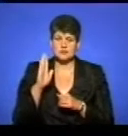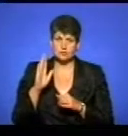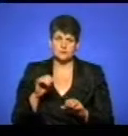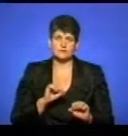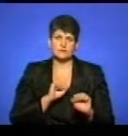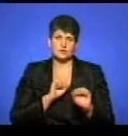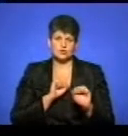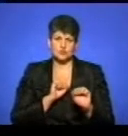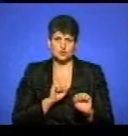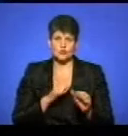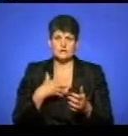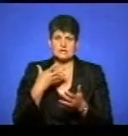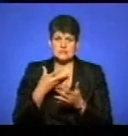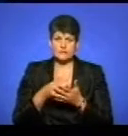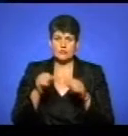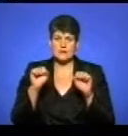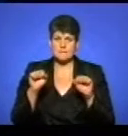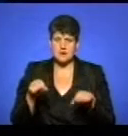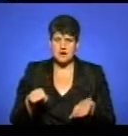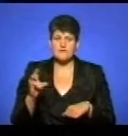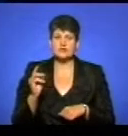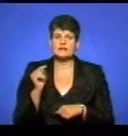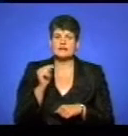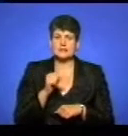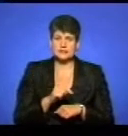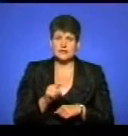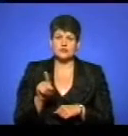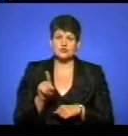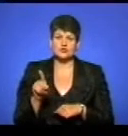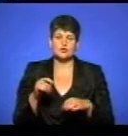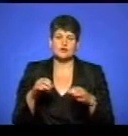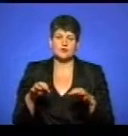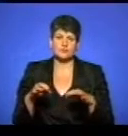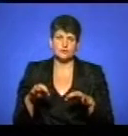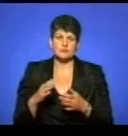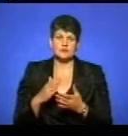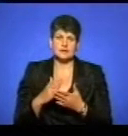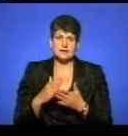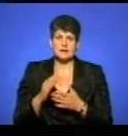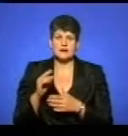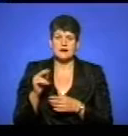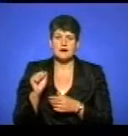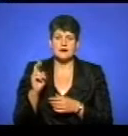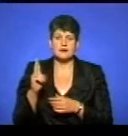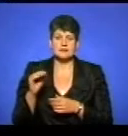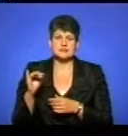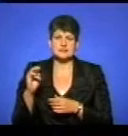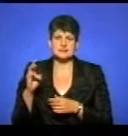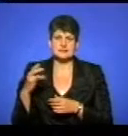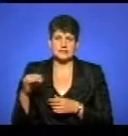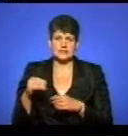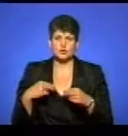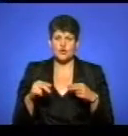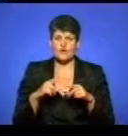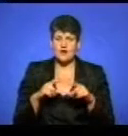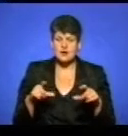своє право на те, що взивані в турбілі, це не є дідексизним товаром, і ми будемо або